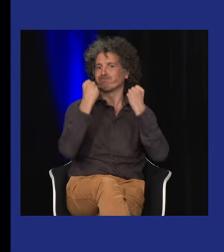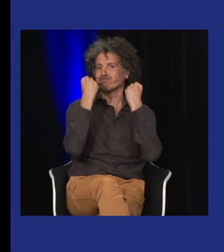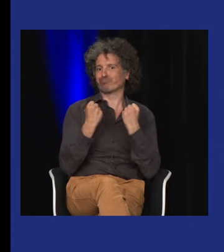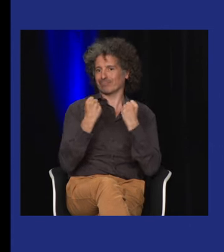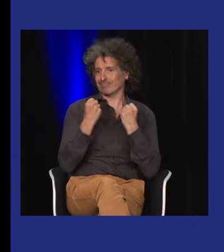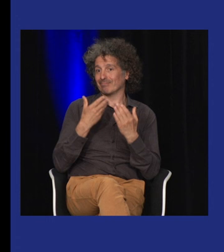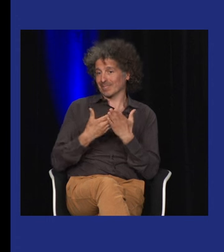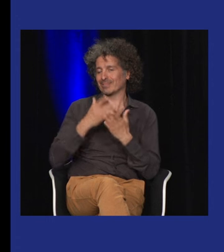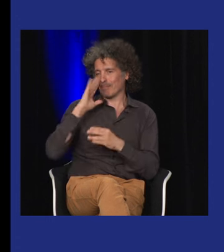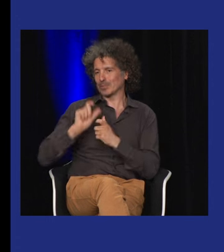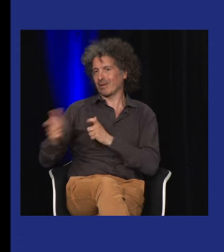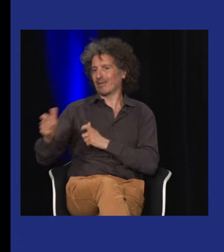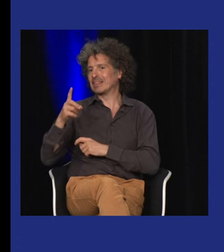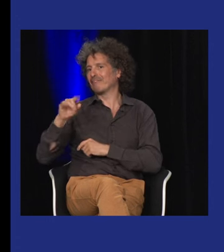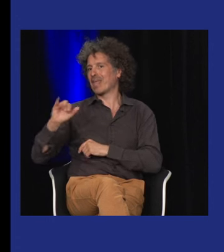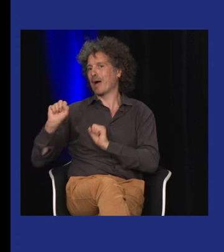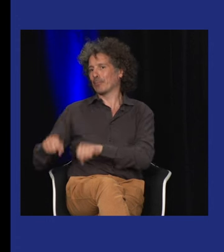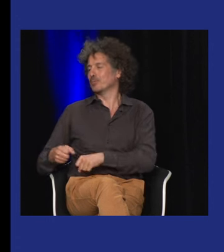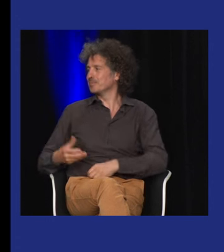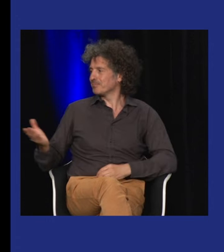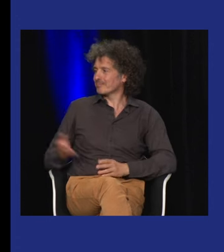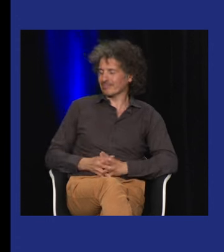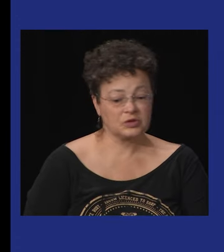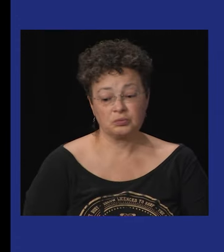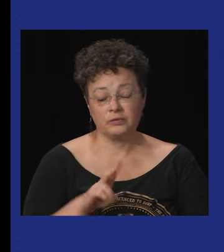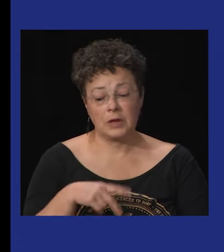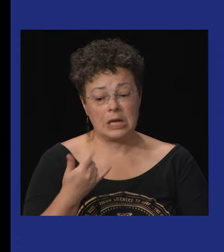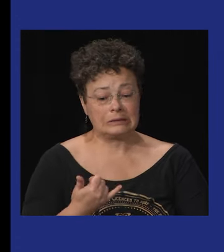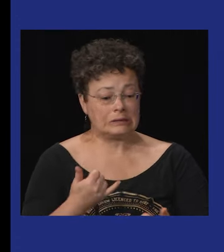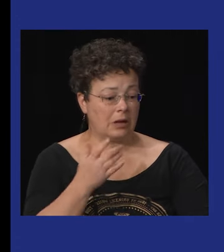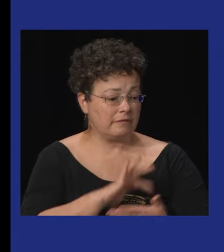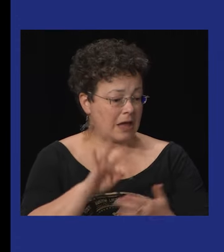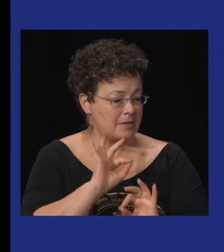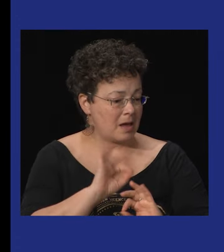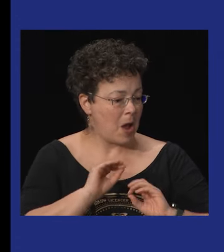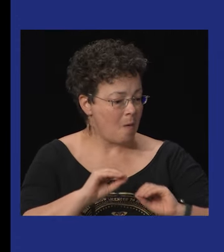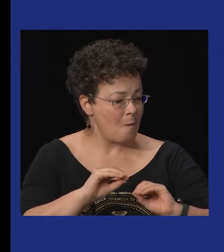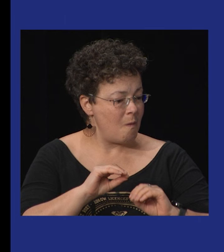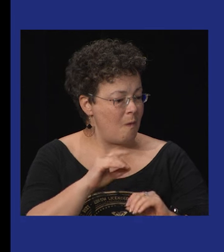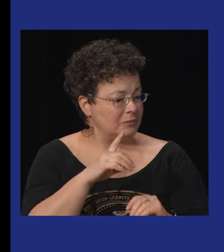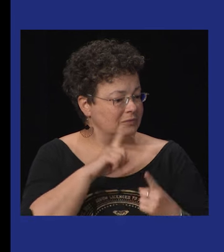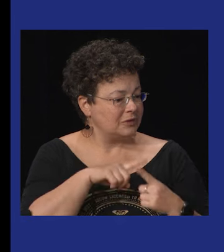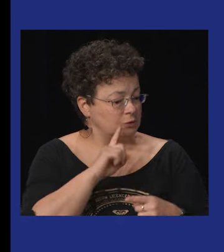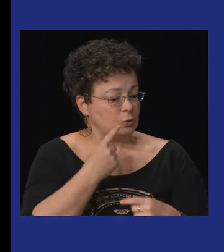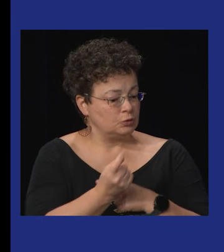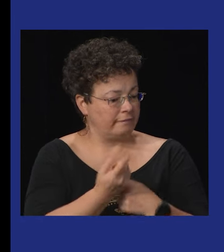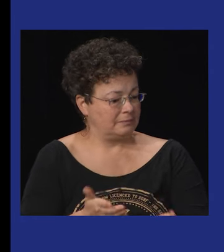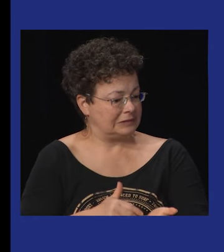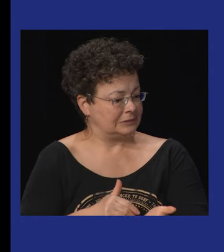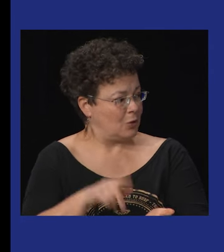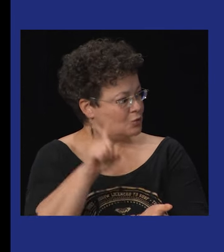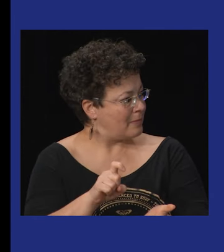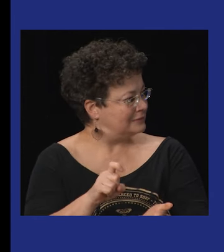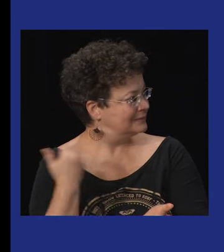donc les sourds américains ont donc possibilité d'avoir une formation assez solide oui c'est vrai qu'en France on n'a pas ça